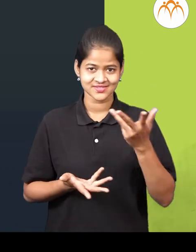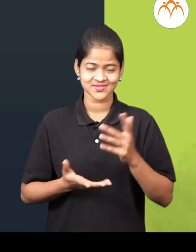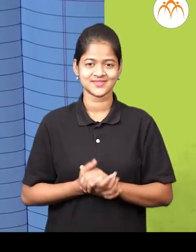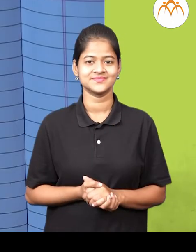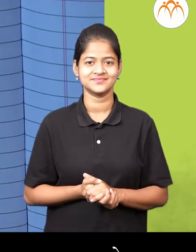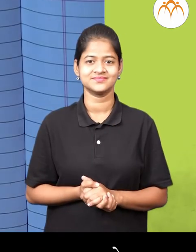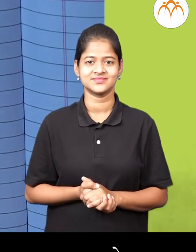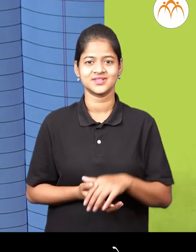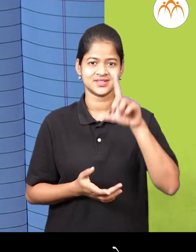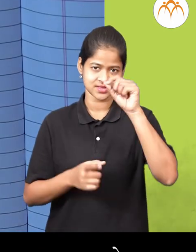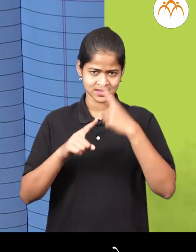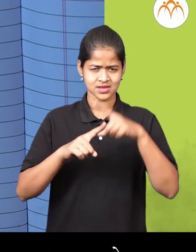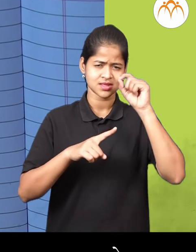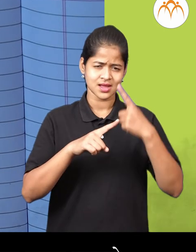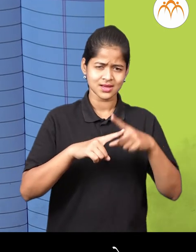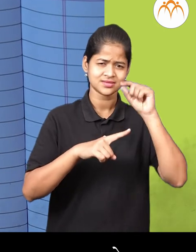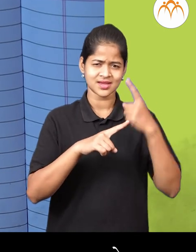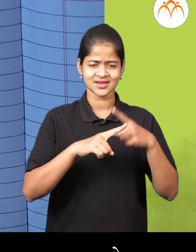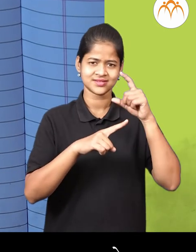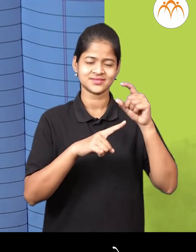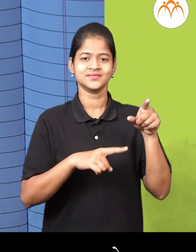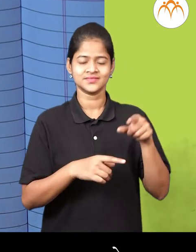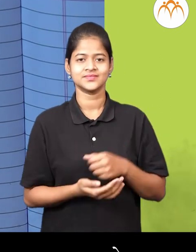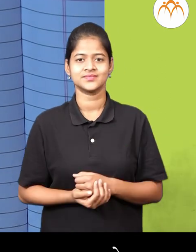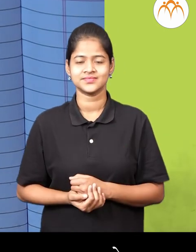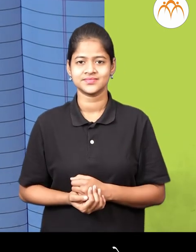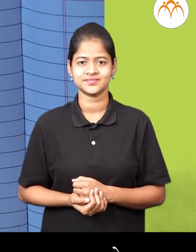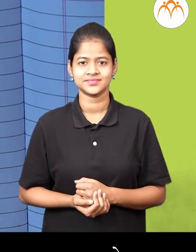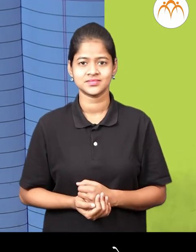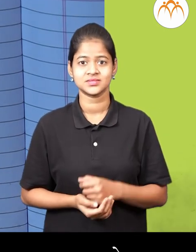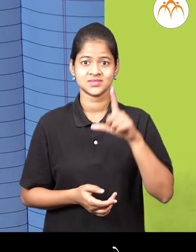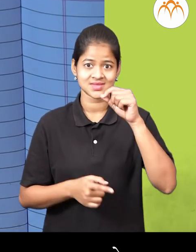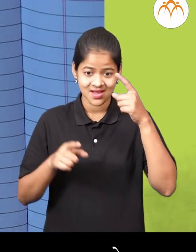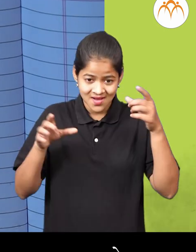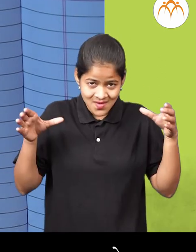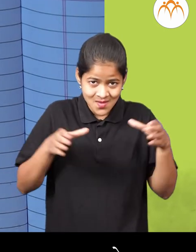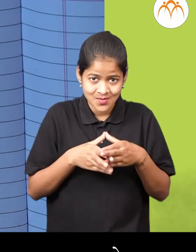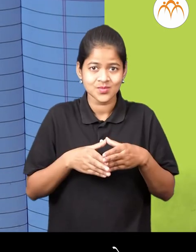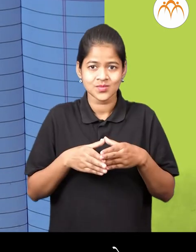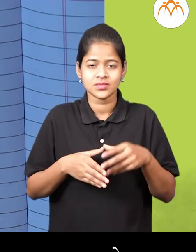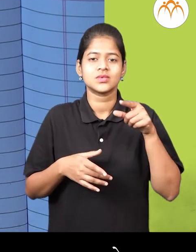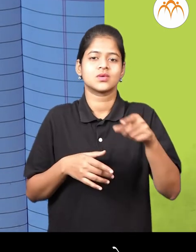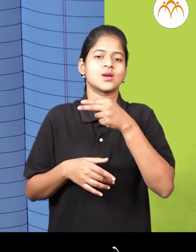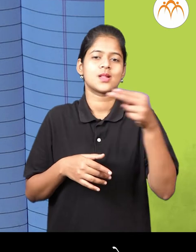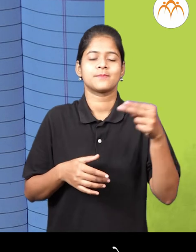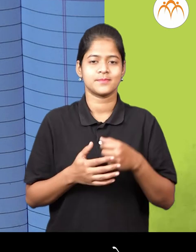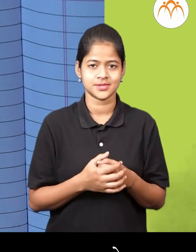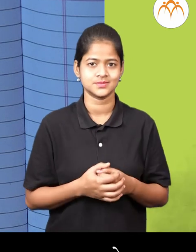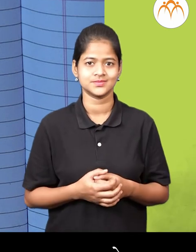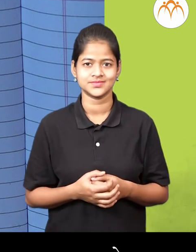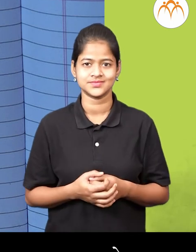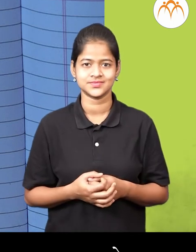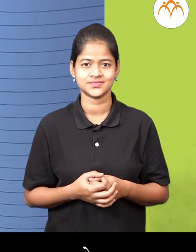दहा अधिक दहा अधिक दहा अश्या दहा चा गटाला दशक मनावे